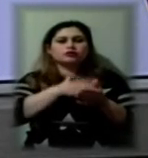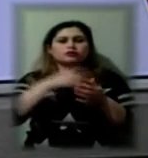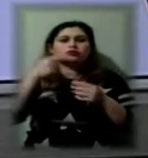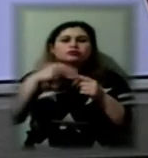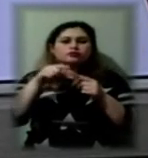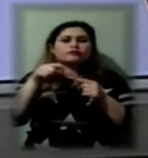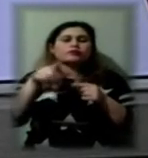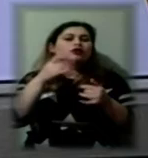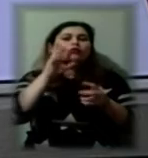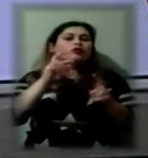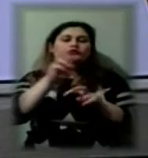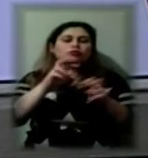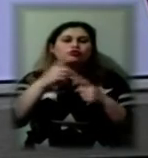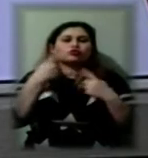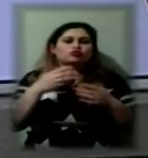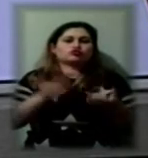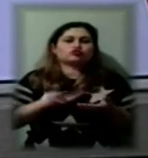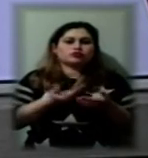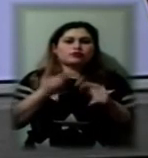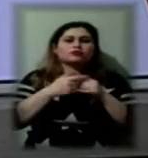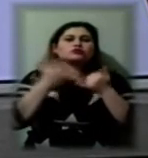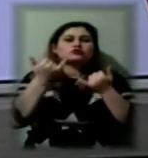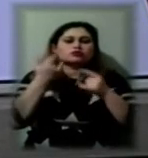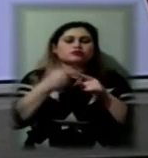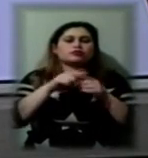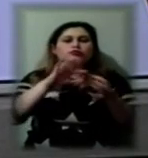підшукають іншого житла. Зараз про це коротко.